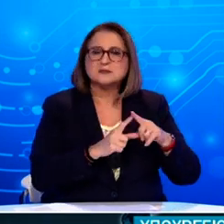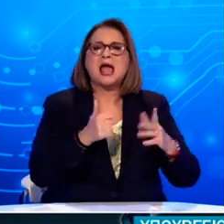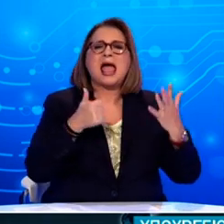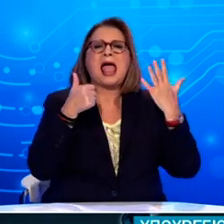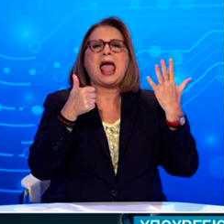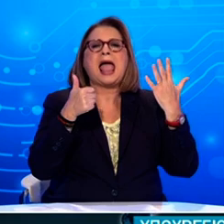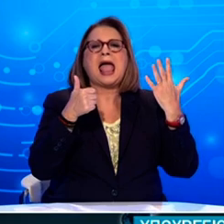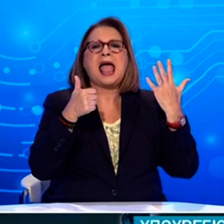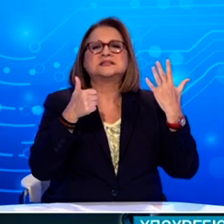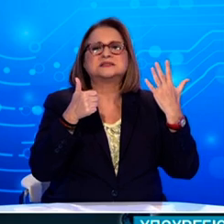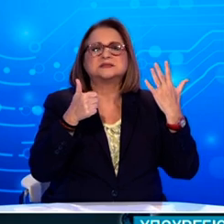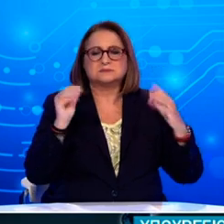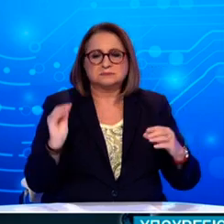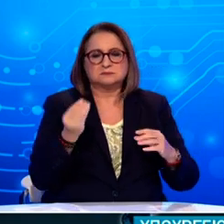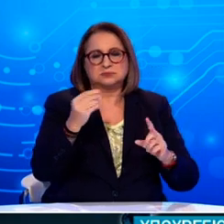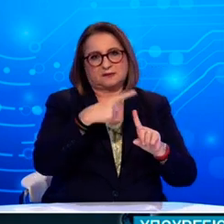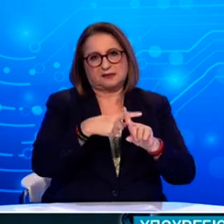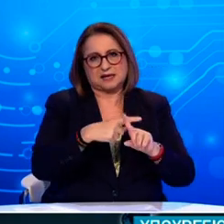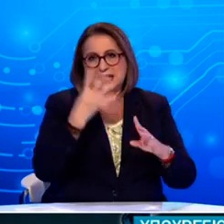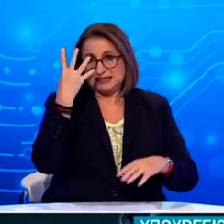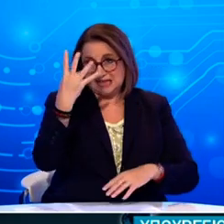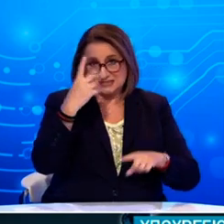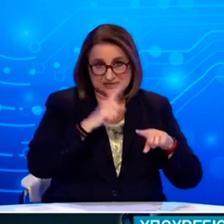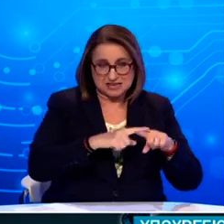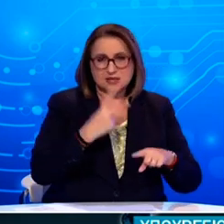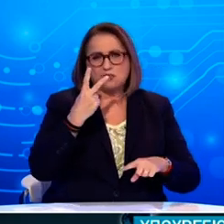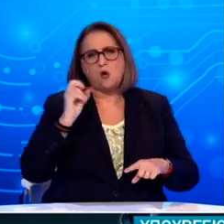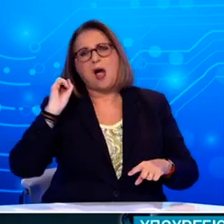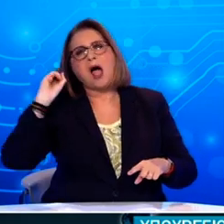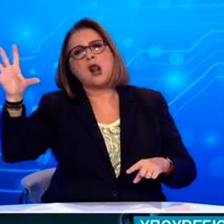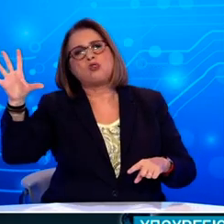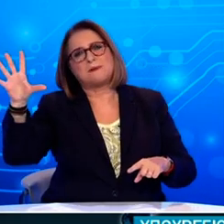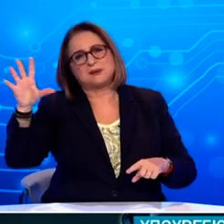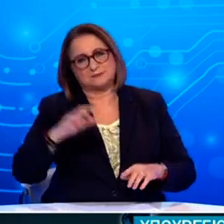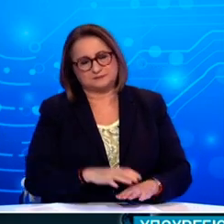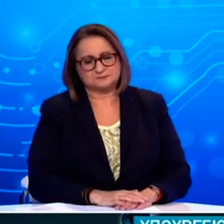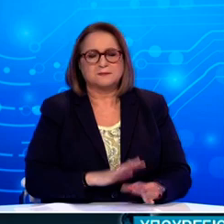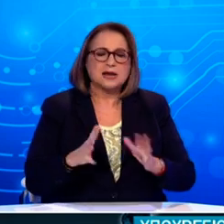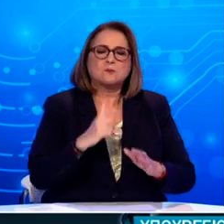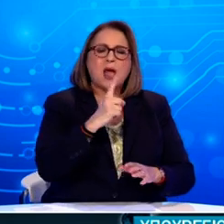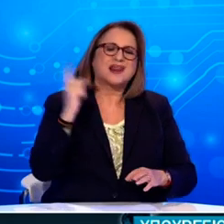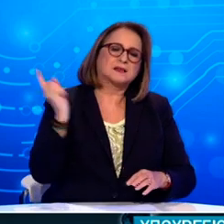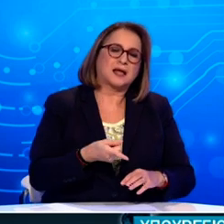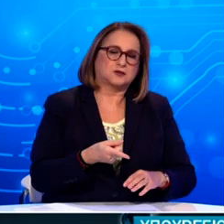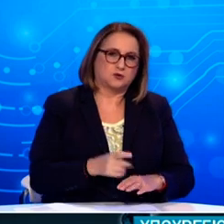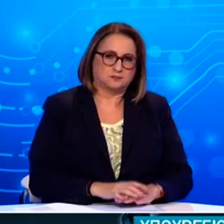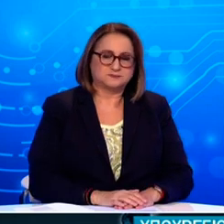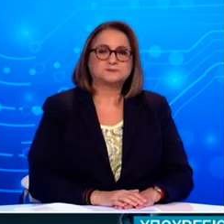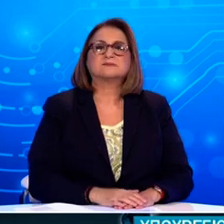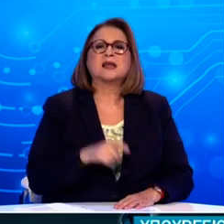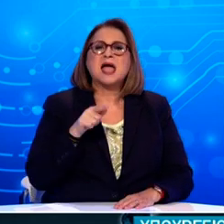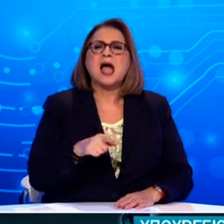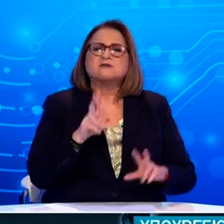Τέσσερις Έλληνες και δύο αλλοδαπεί. Το προφίλ της νόσης όσον αφορά τους θανάτους παραμένει παρόμοιο με αυτό του πρώτου κύματος. Στη